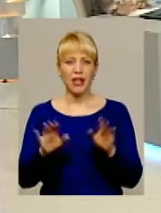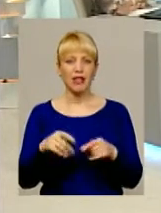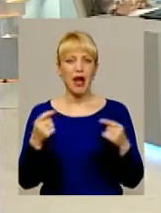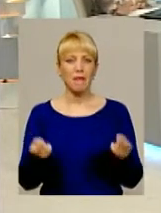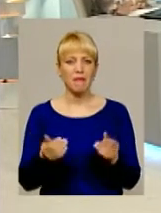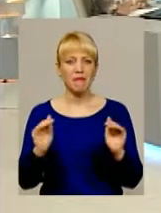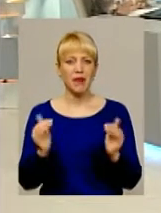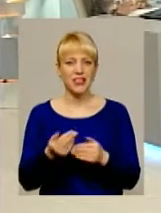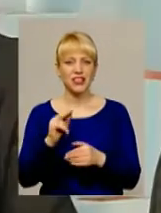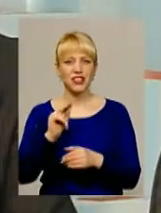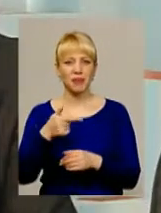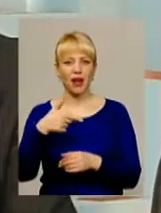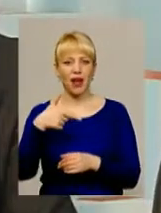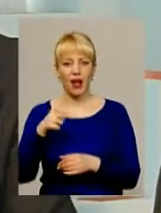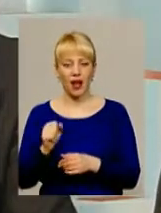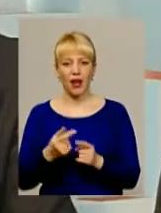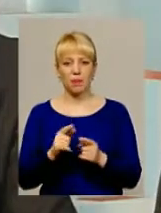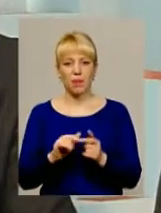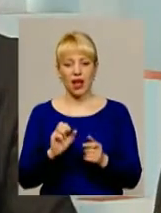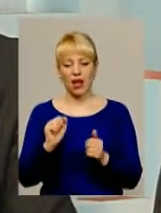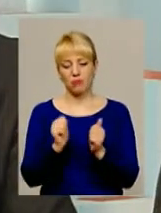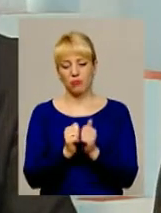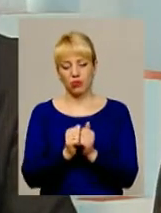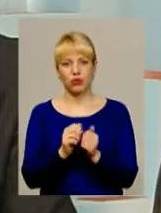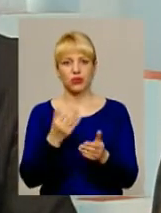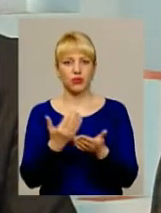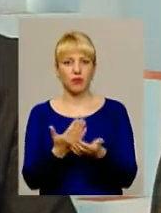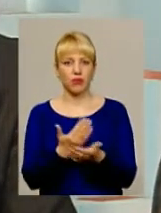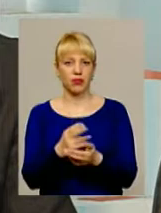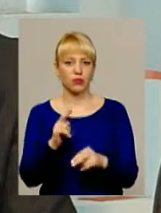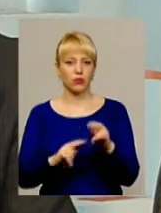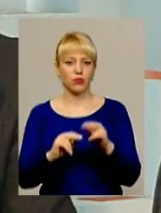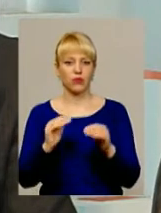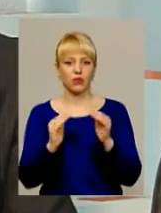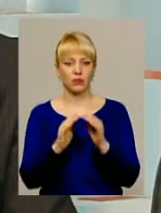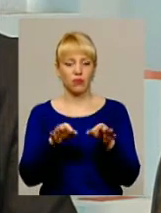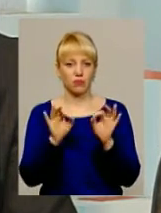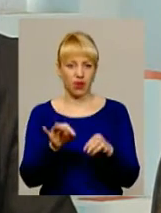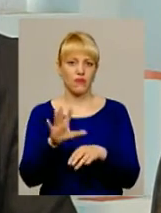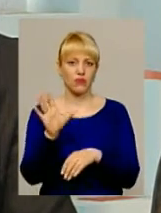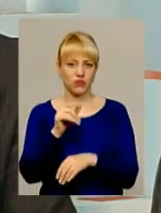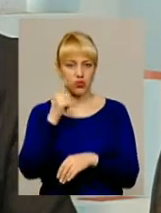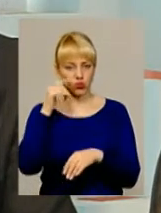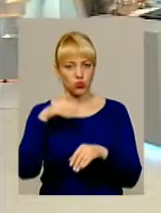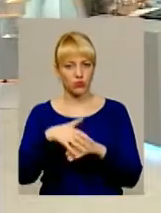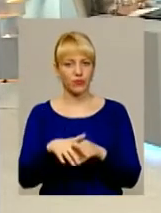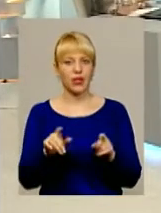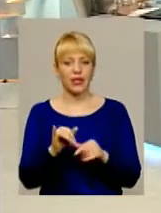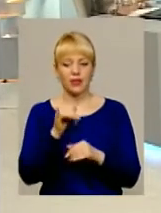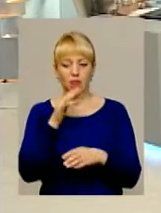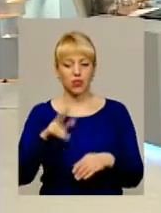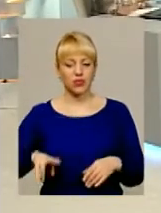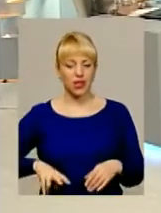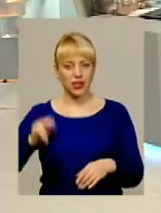менше, ніж гектар. А поруч виріс будинок? Ви правильно все зрозуміли, і тепер потрібно, не може директор